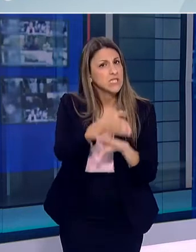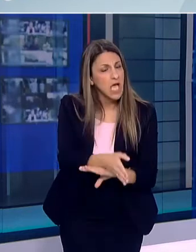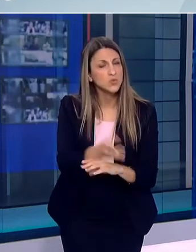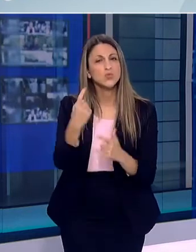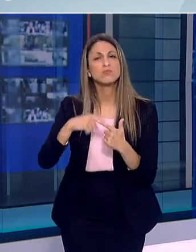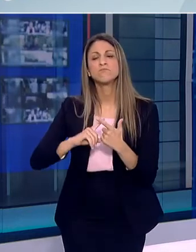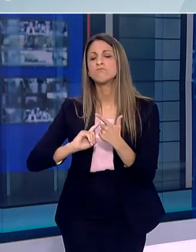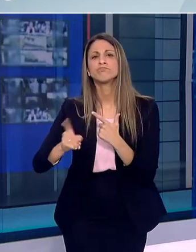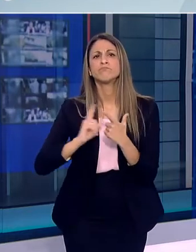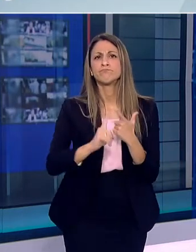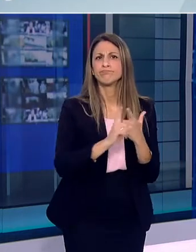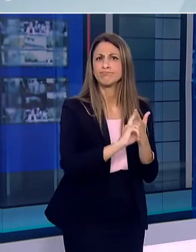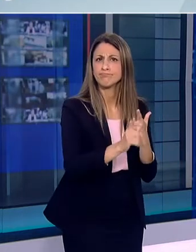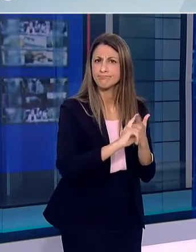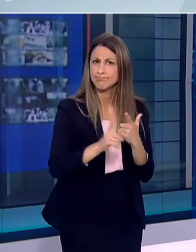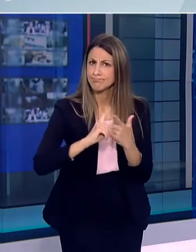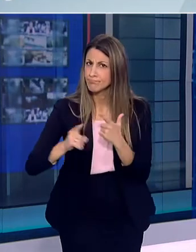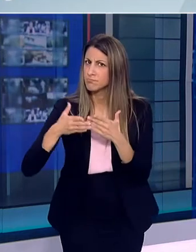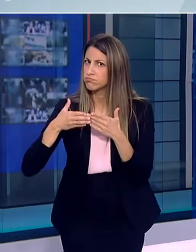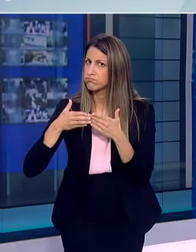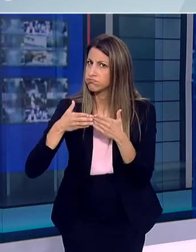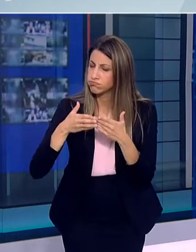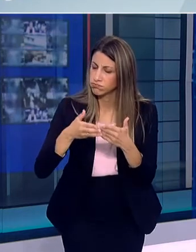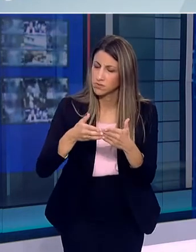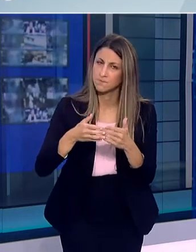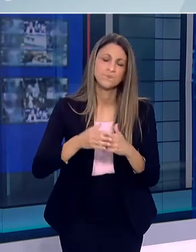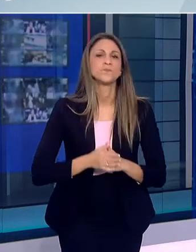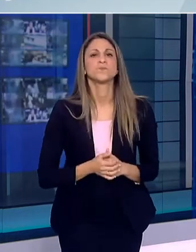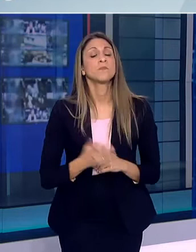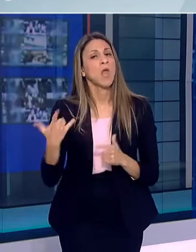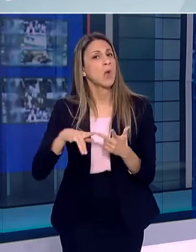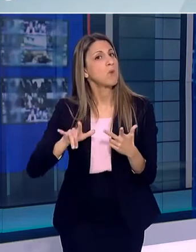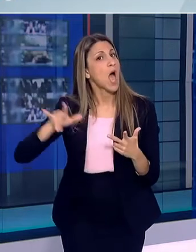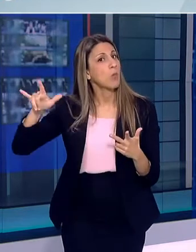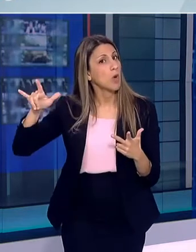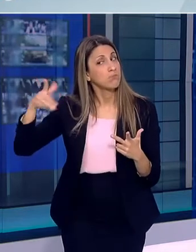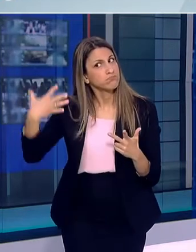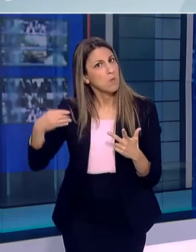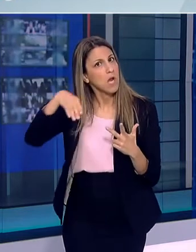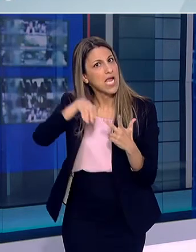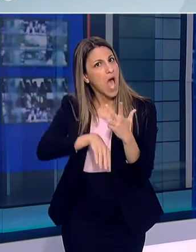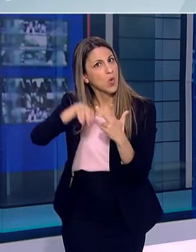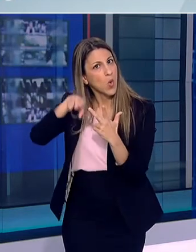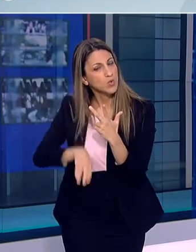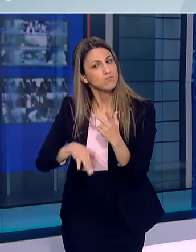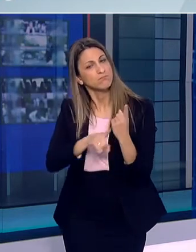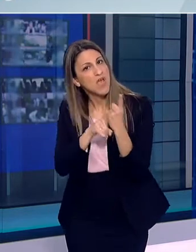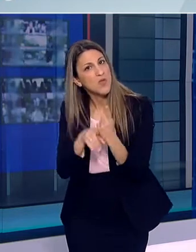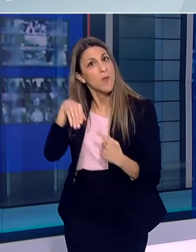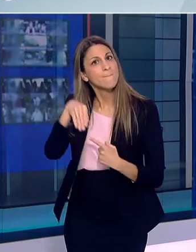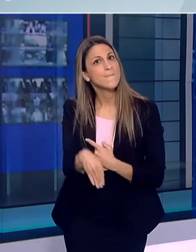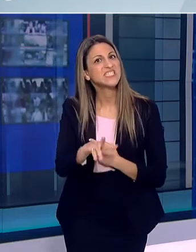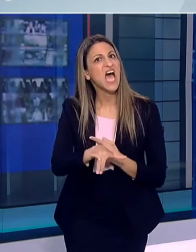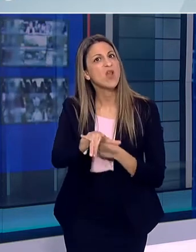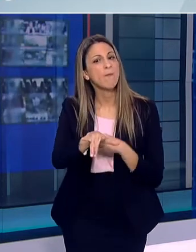θαλάσσιες μεταφορές με επιβατηγά και επιβατηγά οχηματαγώγα πλοία τις αεροπορικές μεταφορές μια και ορίζονται κανόνες υγιεινής εντός του